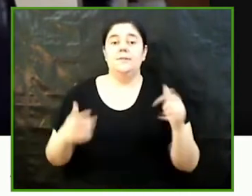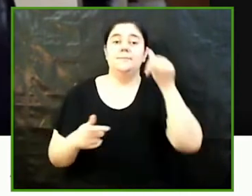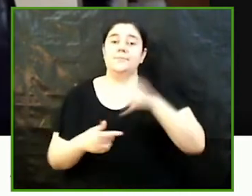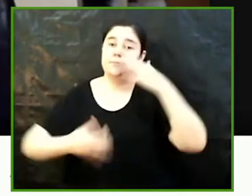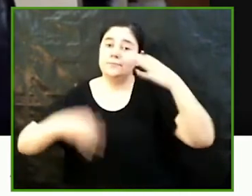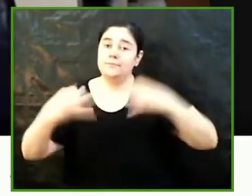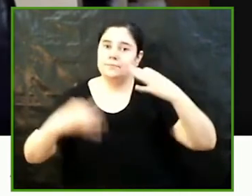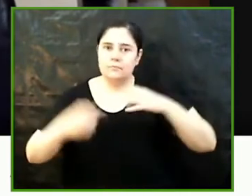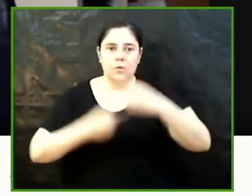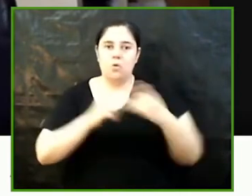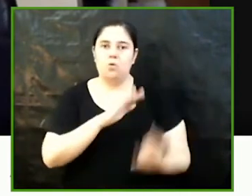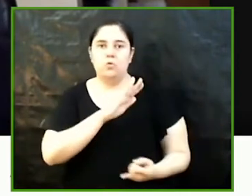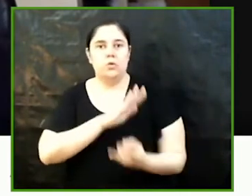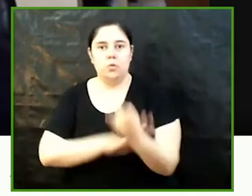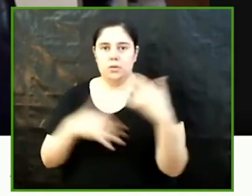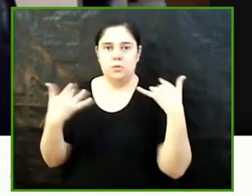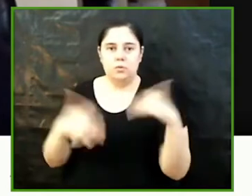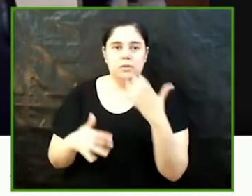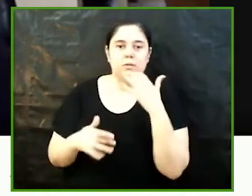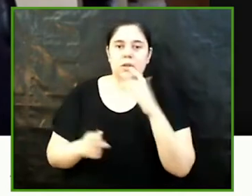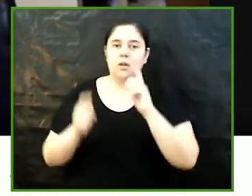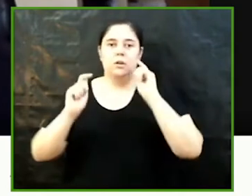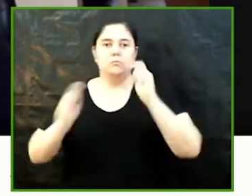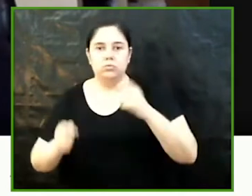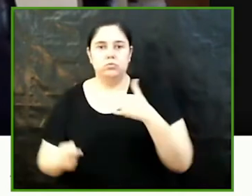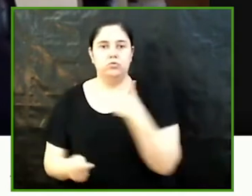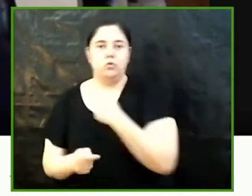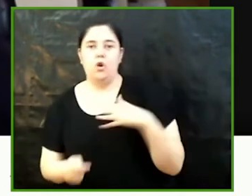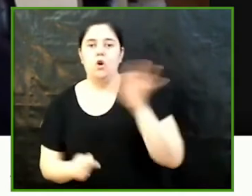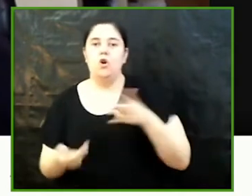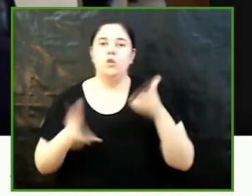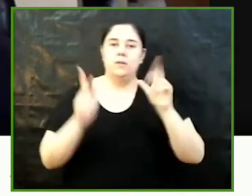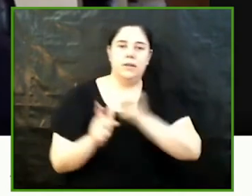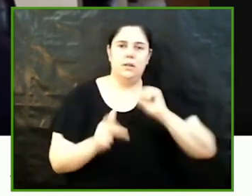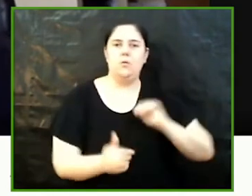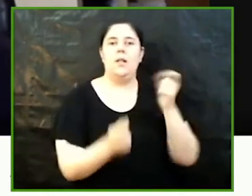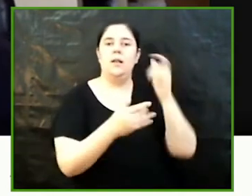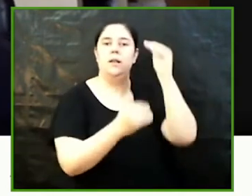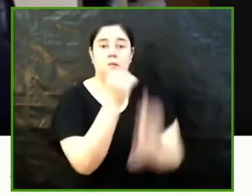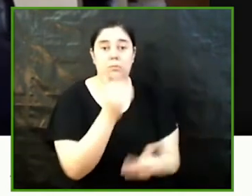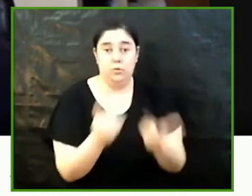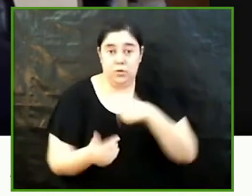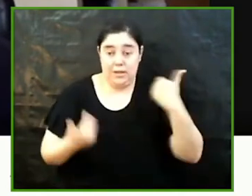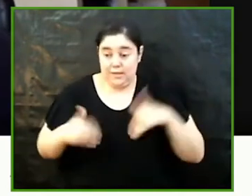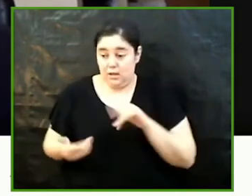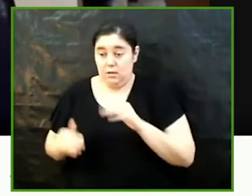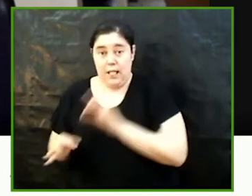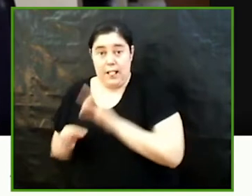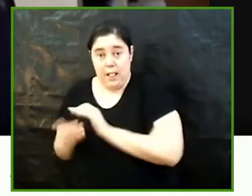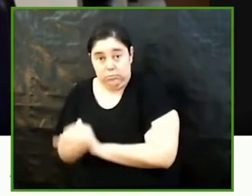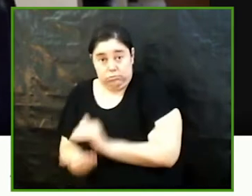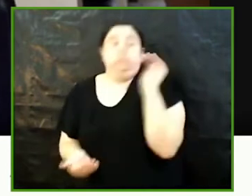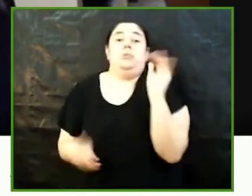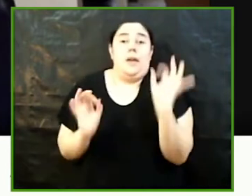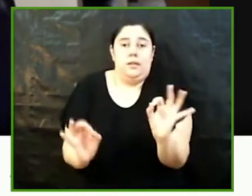directes i comporta des d'imposicions de rols a limitacions de llibertats individuals des que són petits i la finalitat d'aquesta